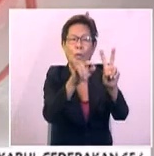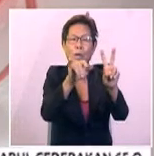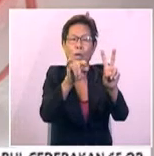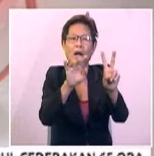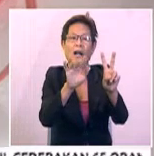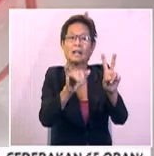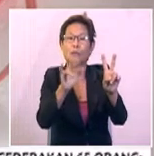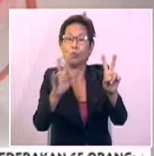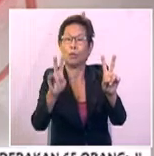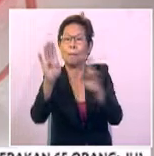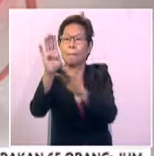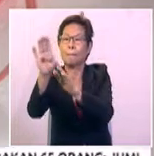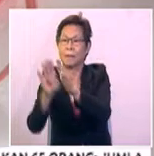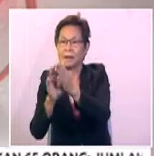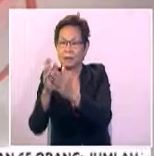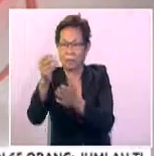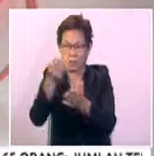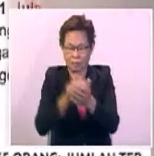bilion ringgit.